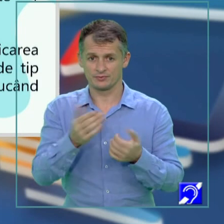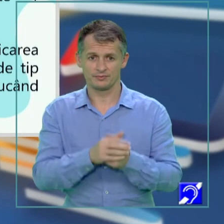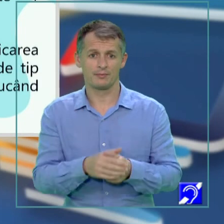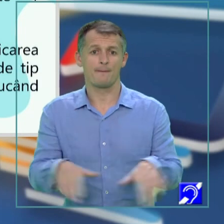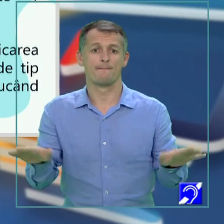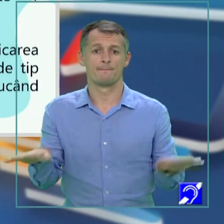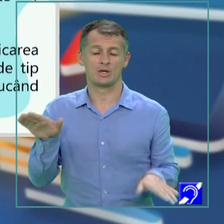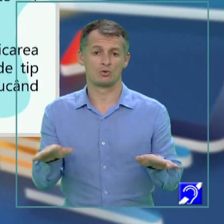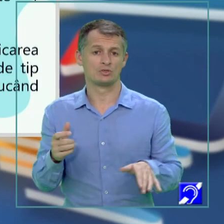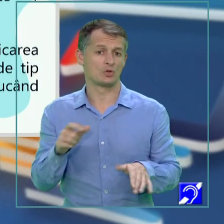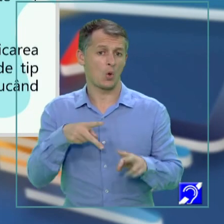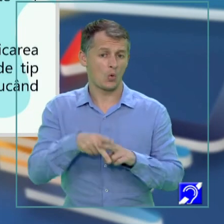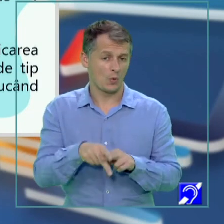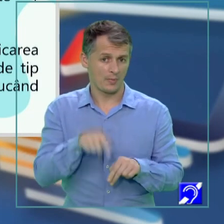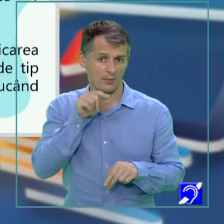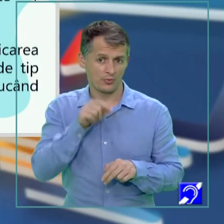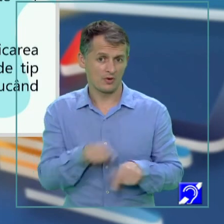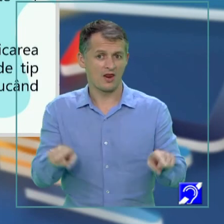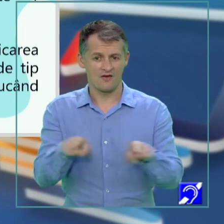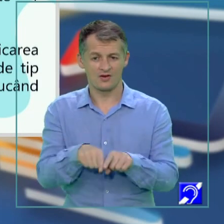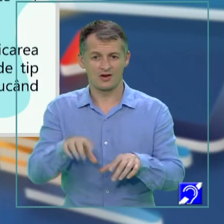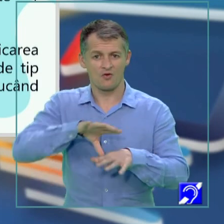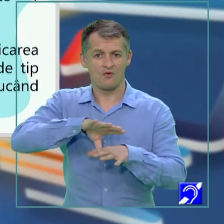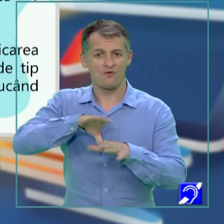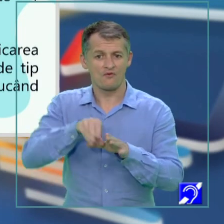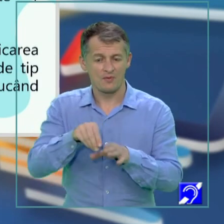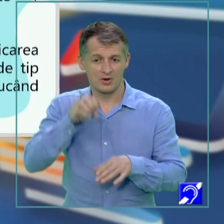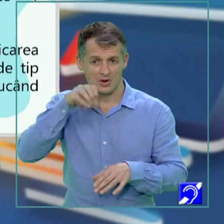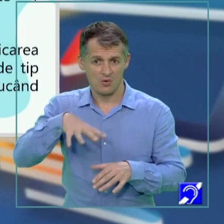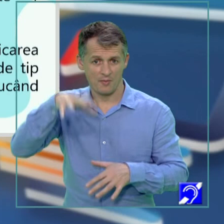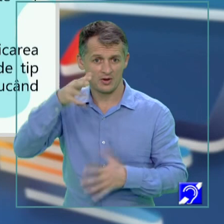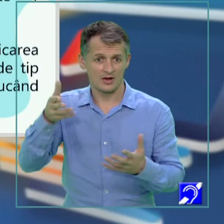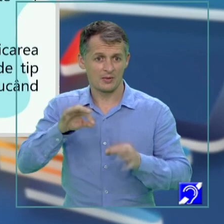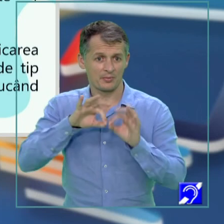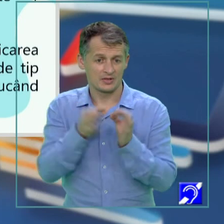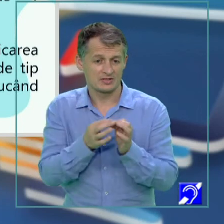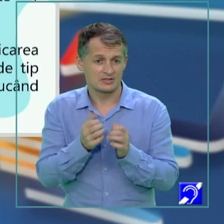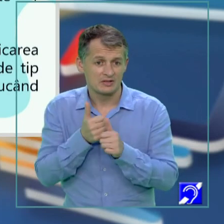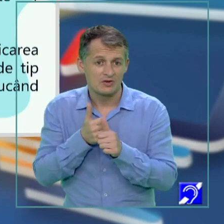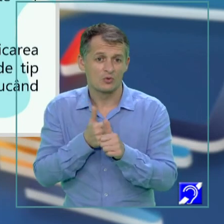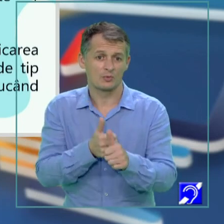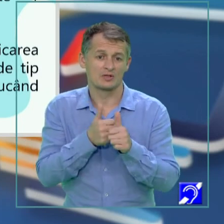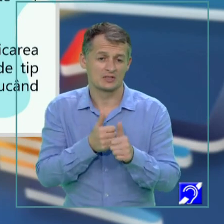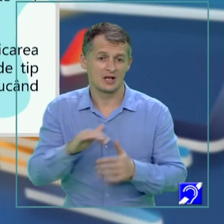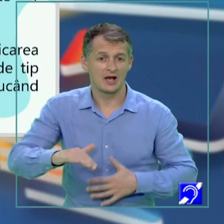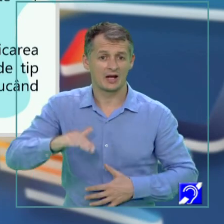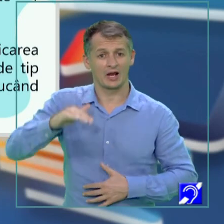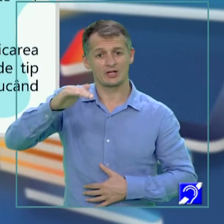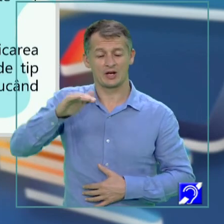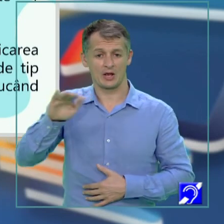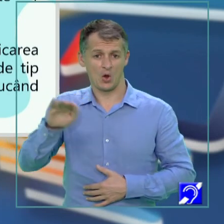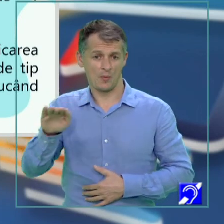Pinguinii se ocupă de pui asemenea unei familii umane în care părinții vechează la creșterea celor mici. La pinguinul papuan,